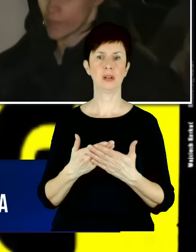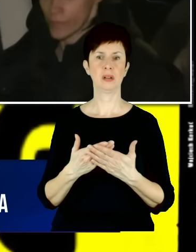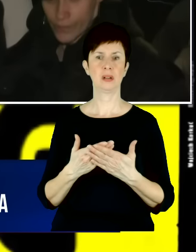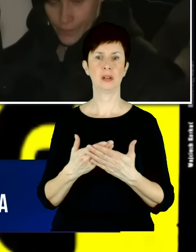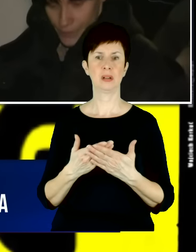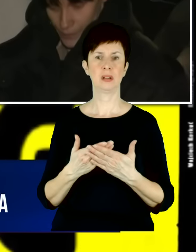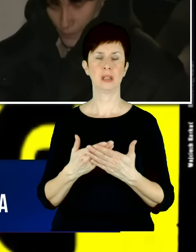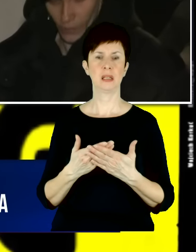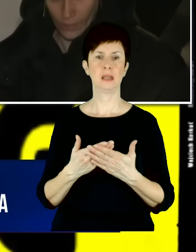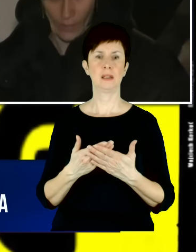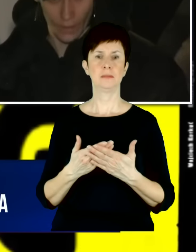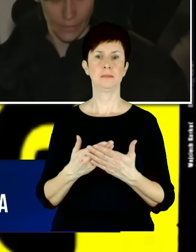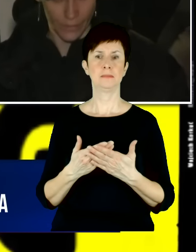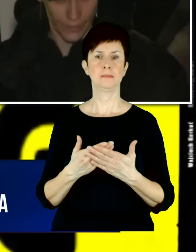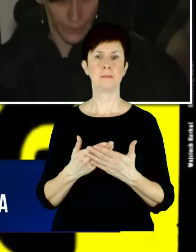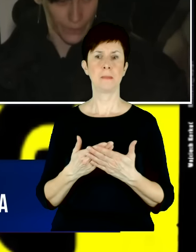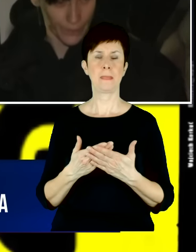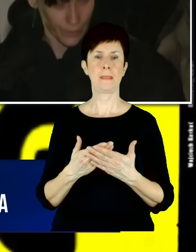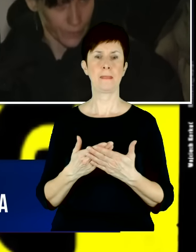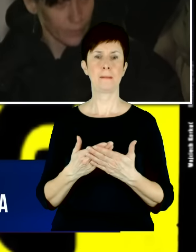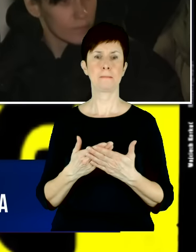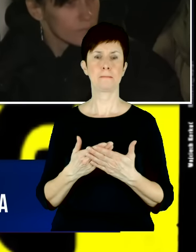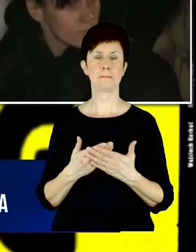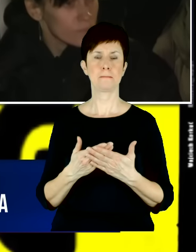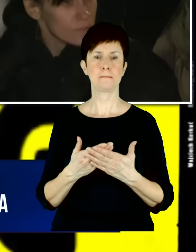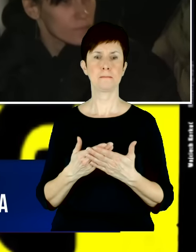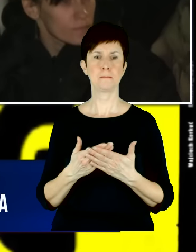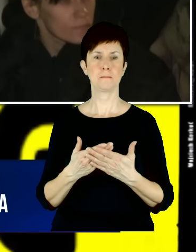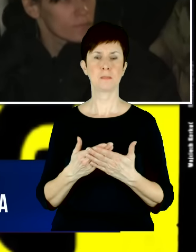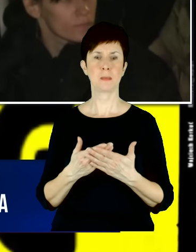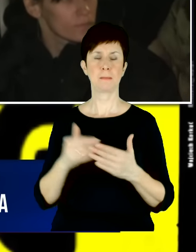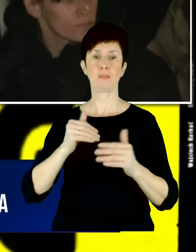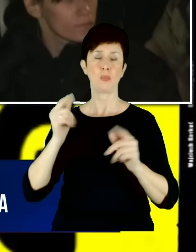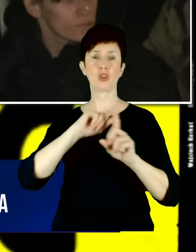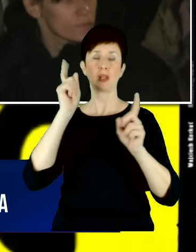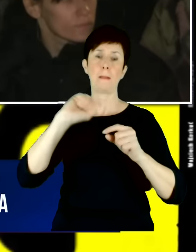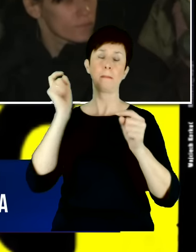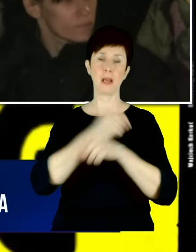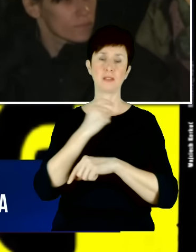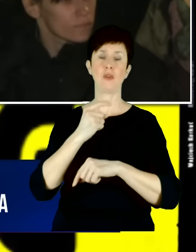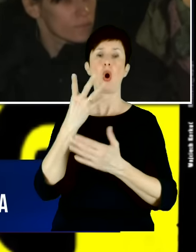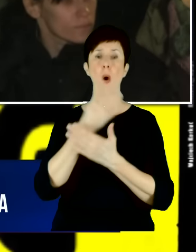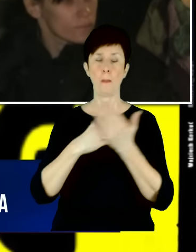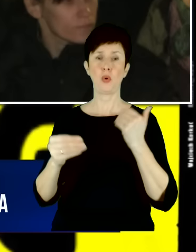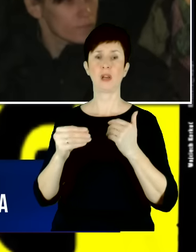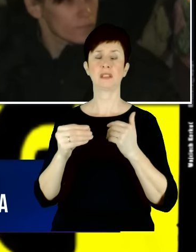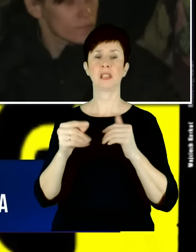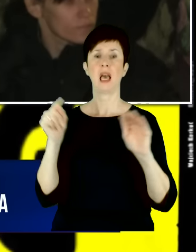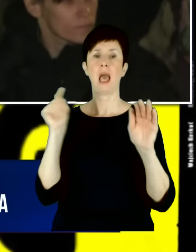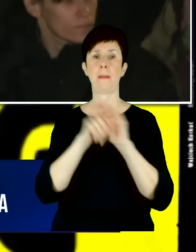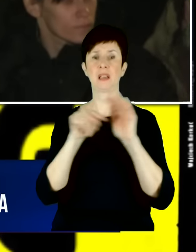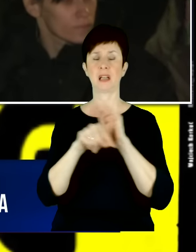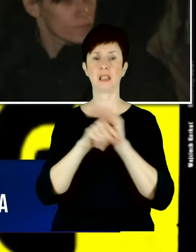strzegły, bo im się właściwie może opłacać przyjmować nielegalnemu migrację do siebie po to, żeby chociażby